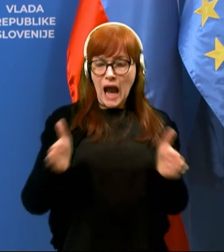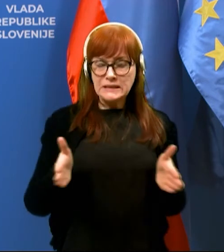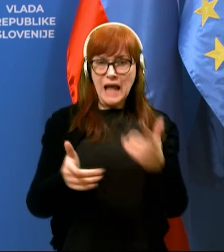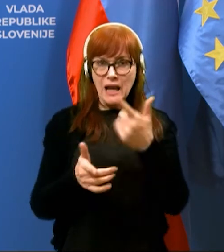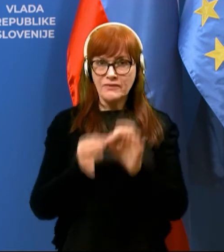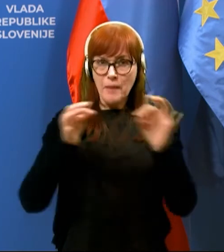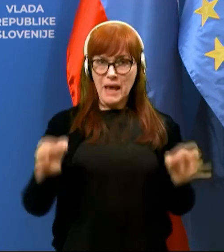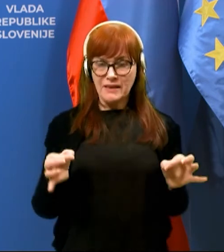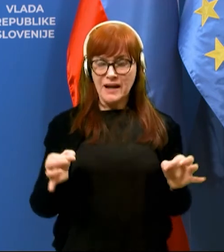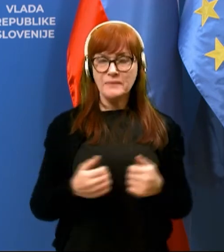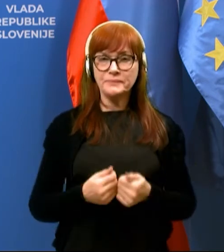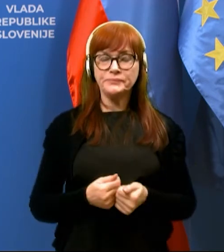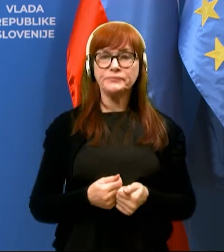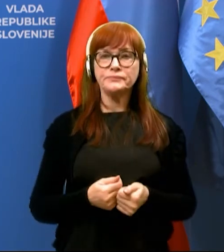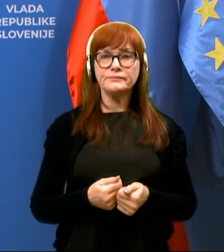metrov.